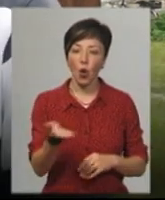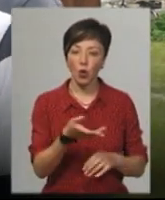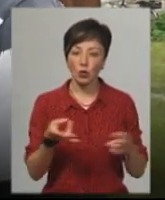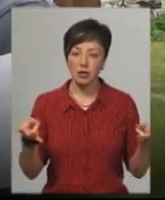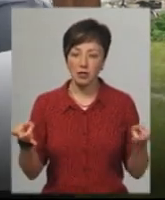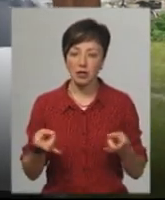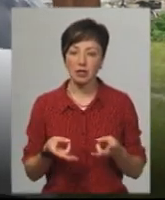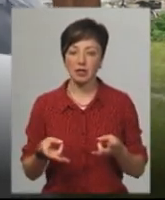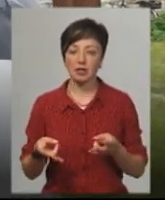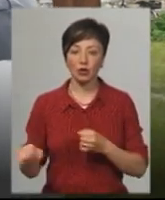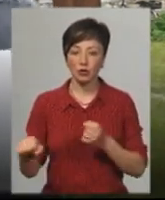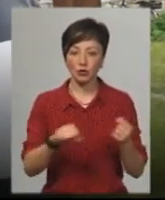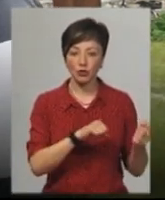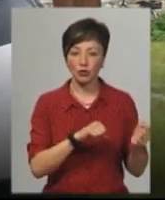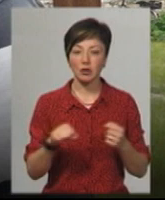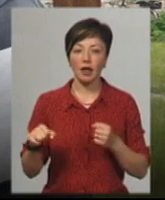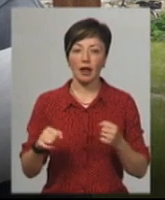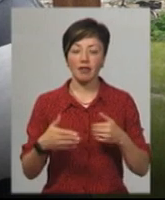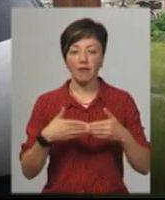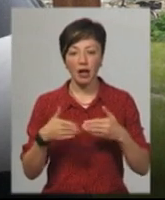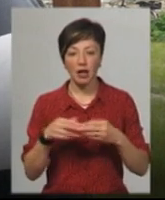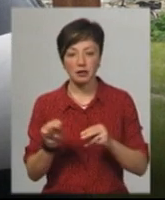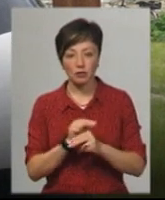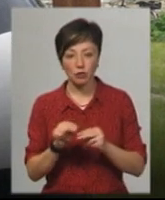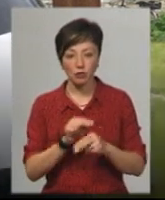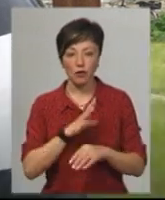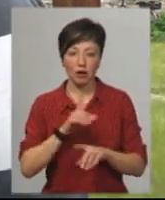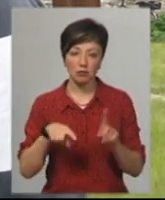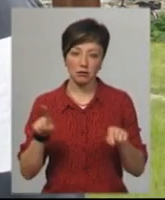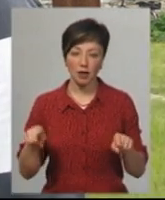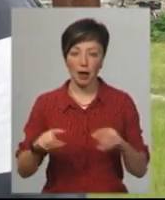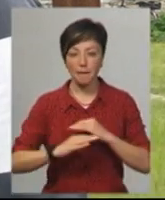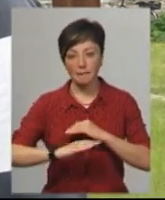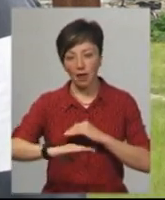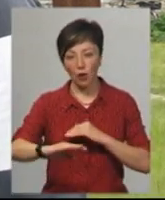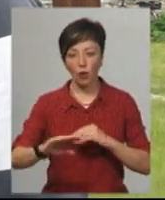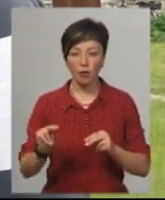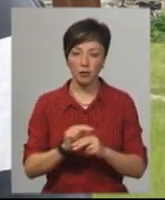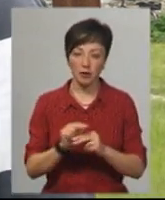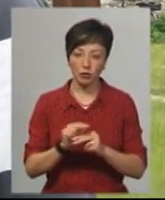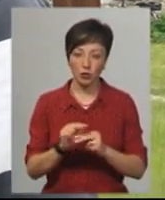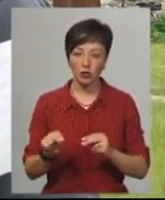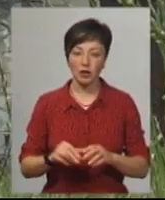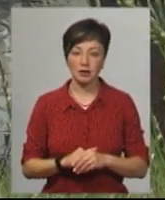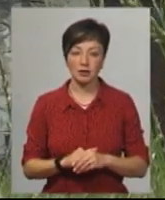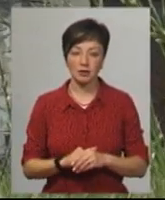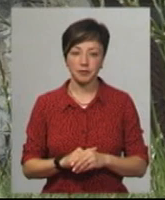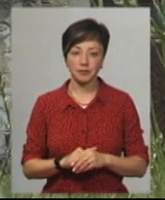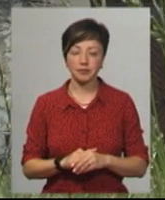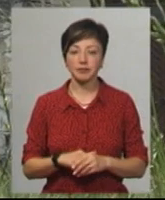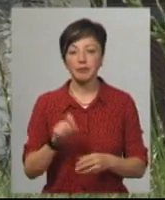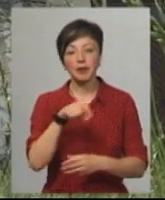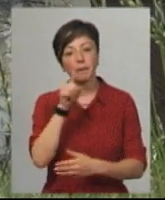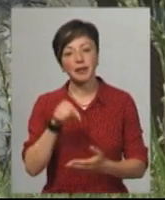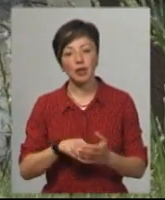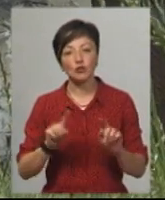десь щось, двері зремонтувати, підлогу десь підрихтувати, отаке. За питання,